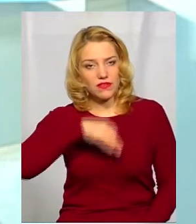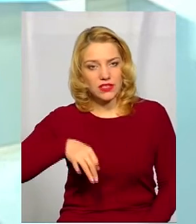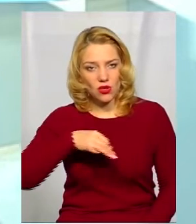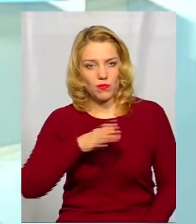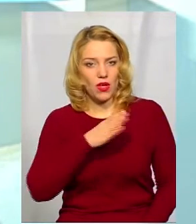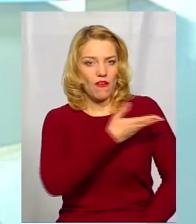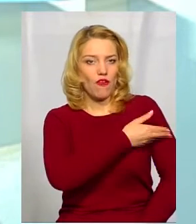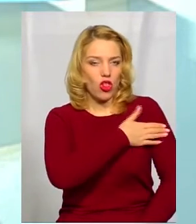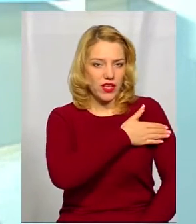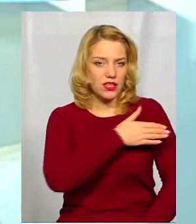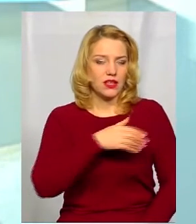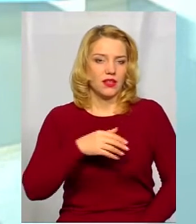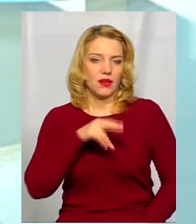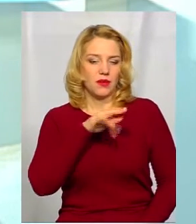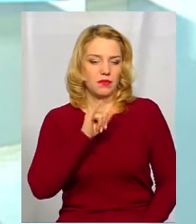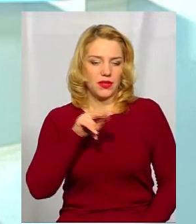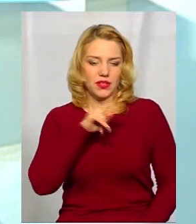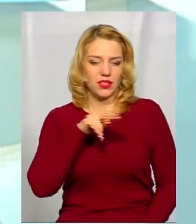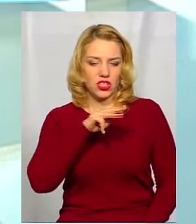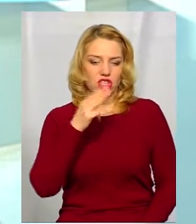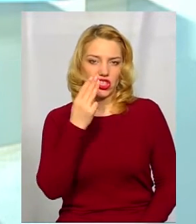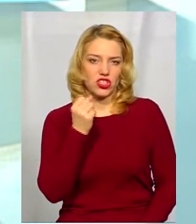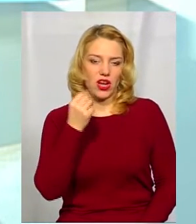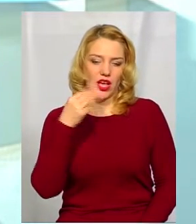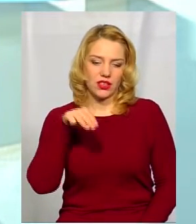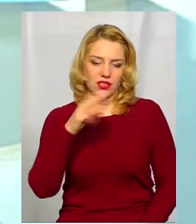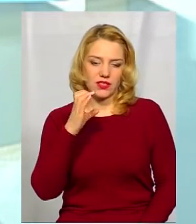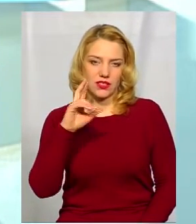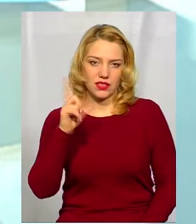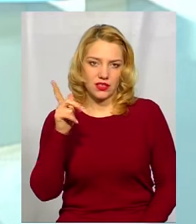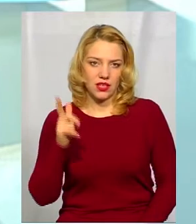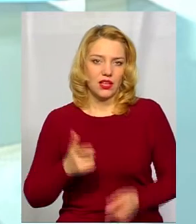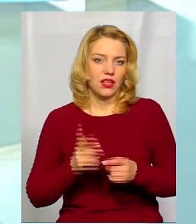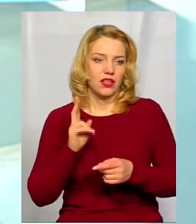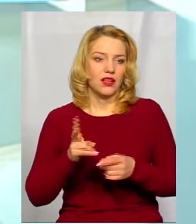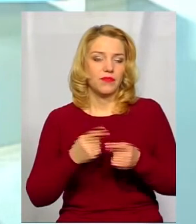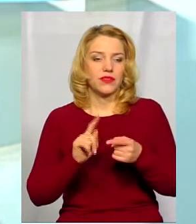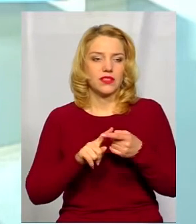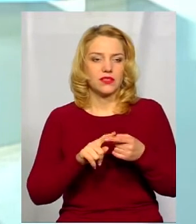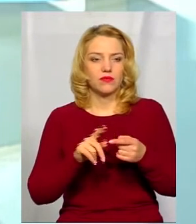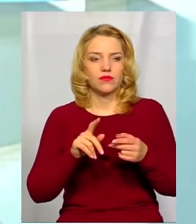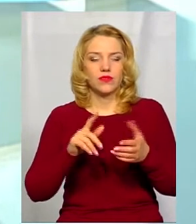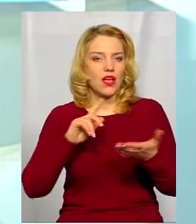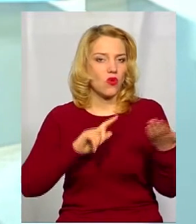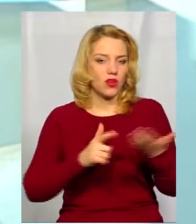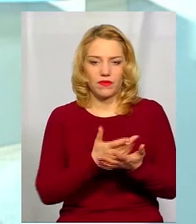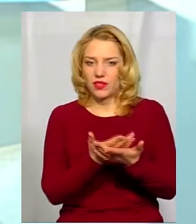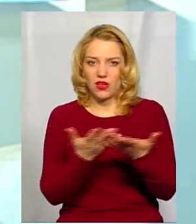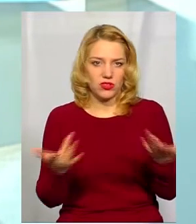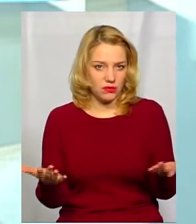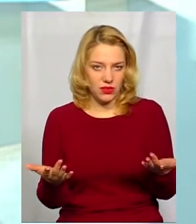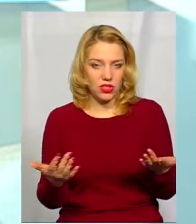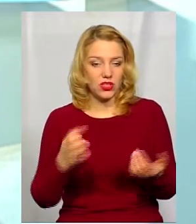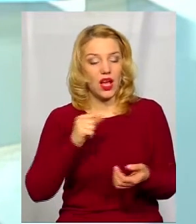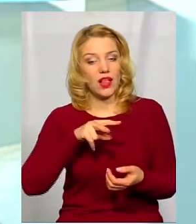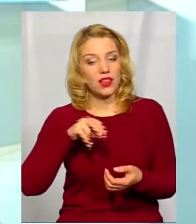з Волині, і з Підшацька. От ми спілкувалися, був директор школи. Тобто, географія найрізноманітніша.